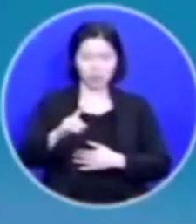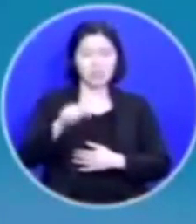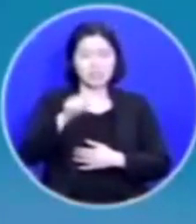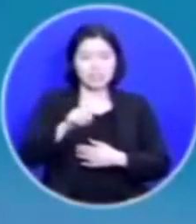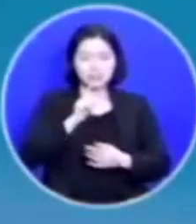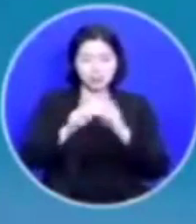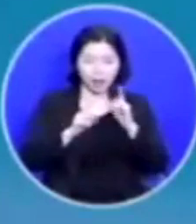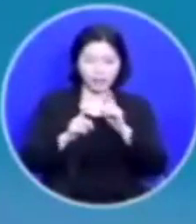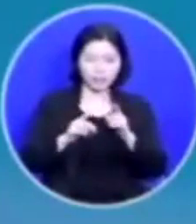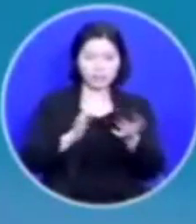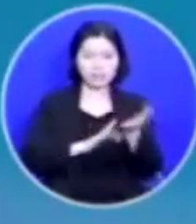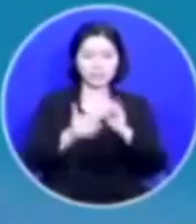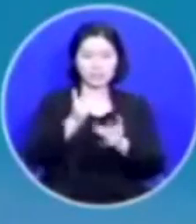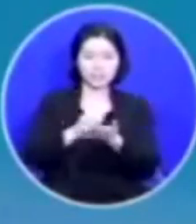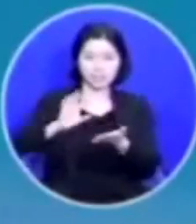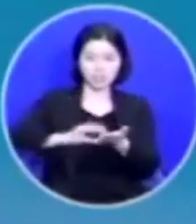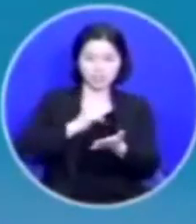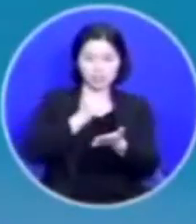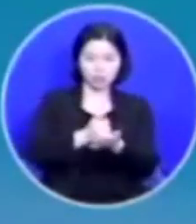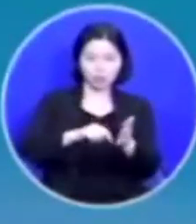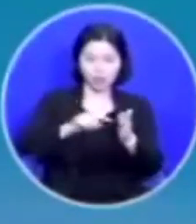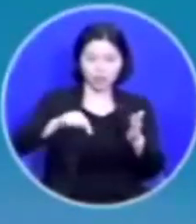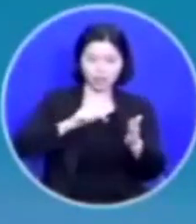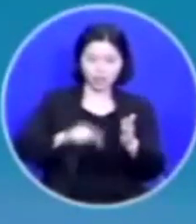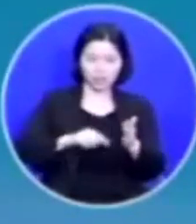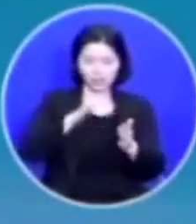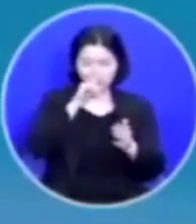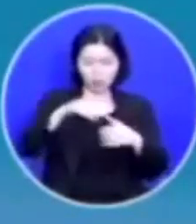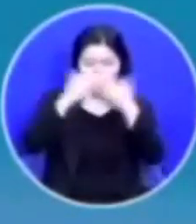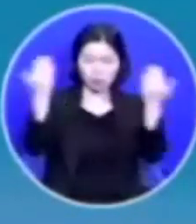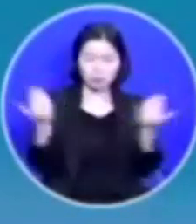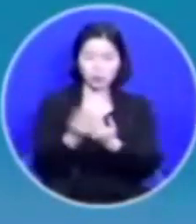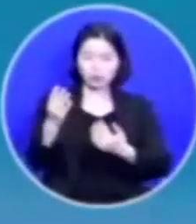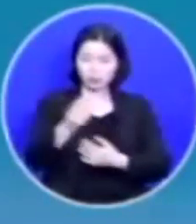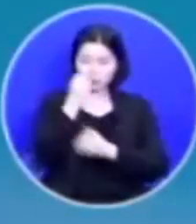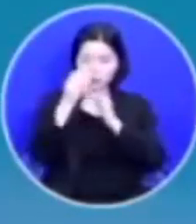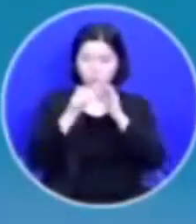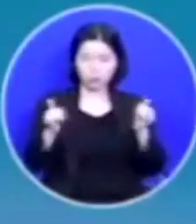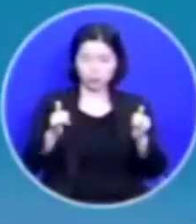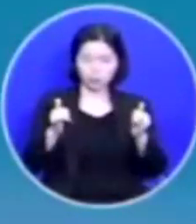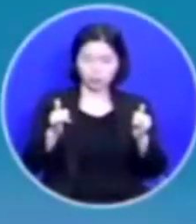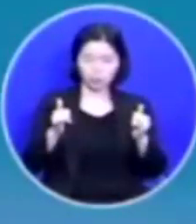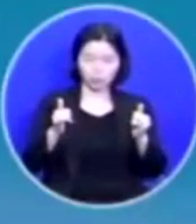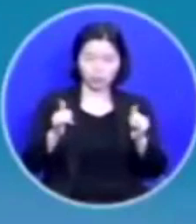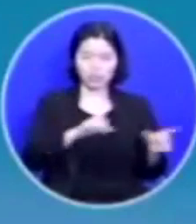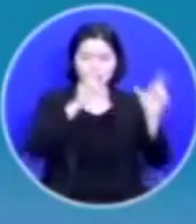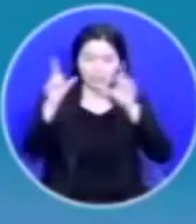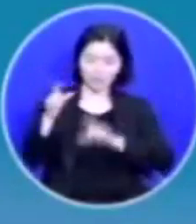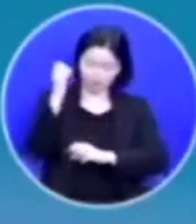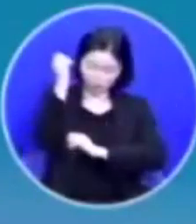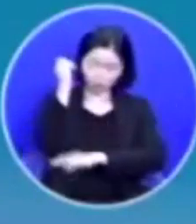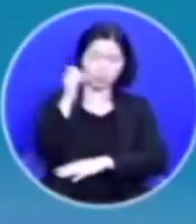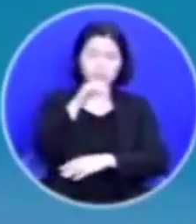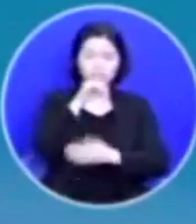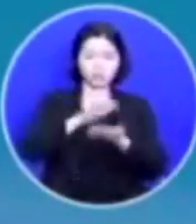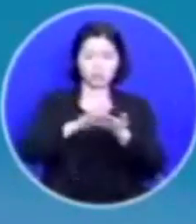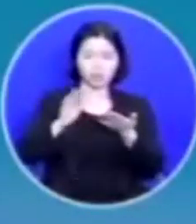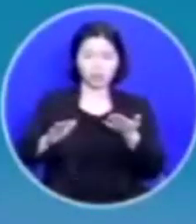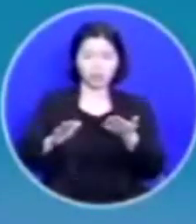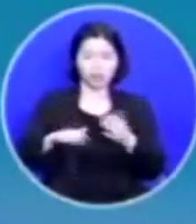예수 그리스도 안에 있는 모든 성도들의 삶의 영적인 원칙입니다 모든